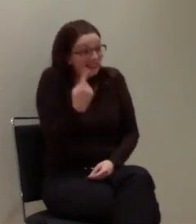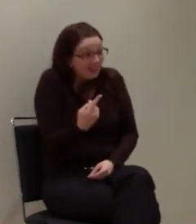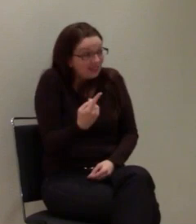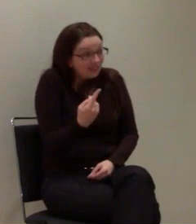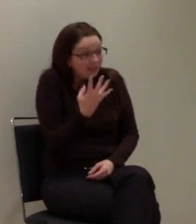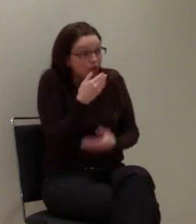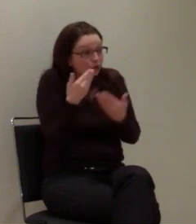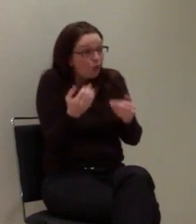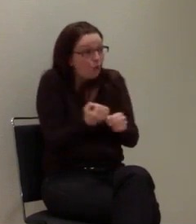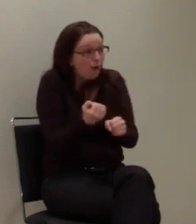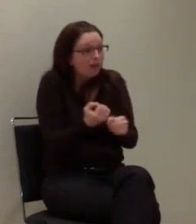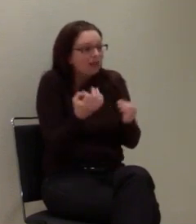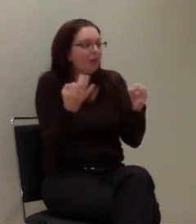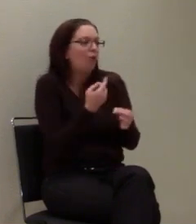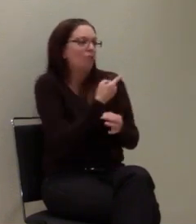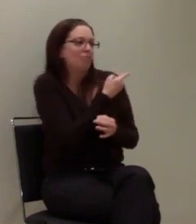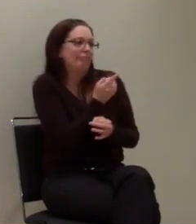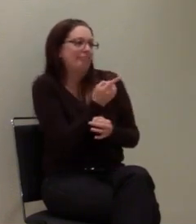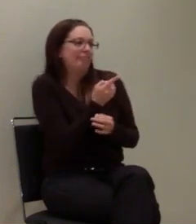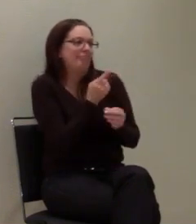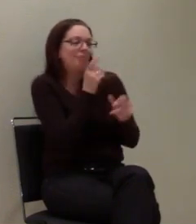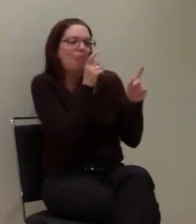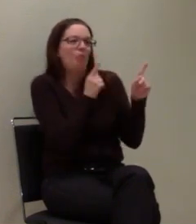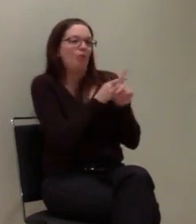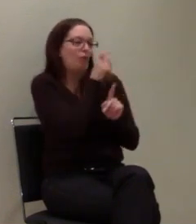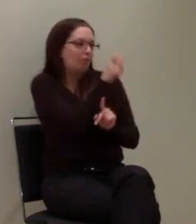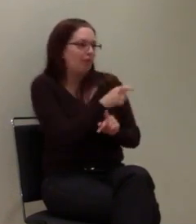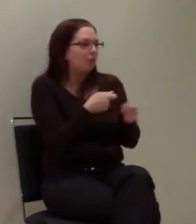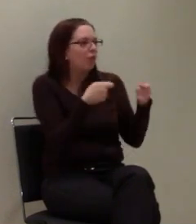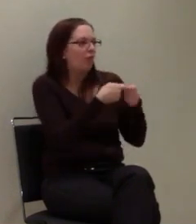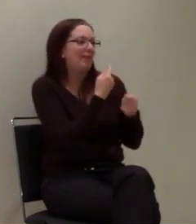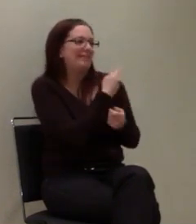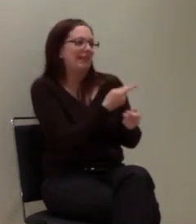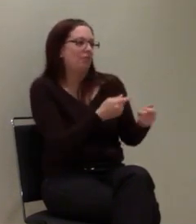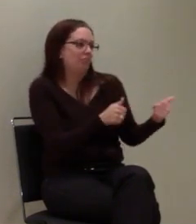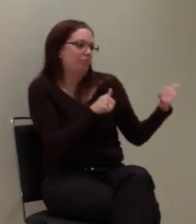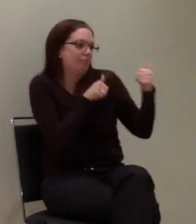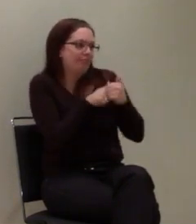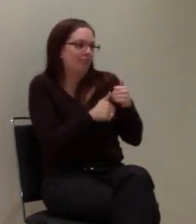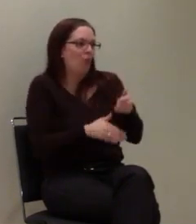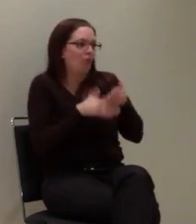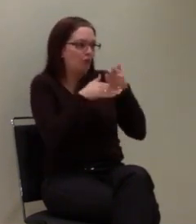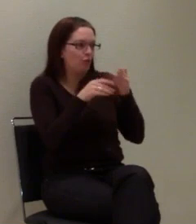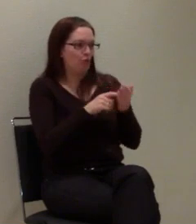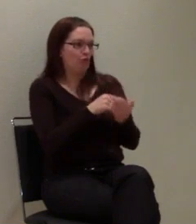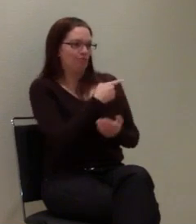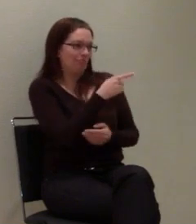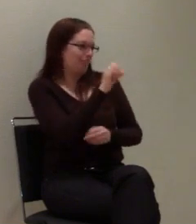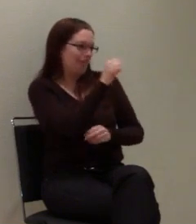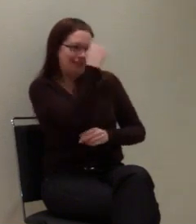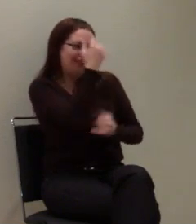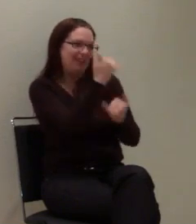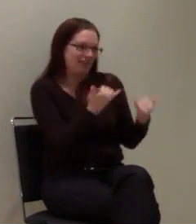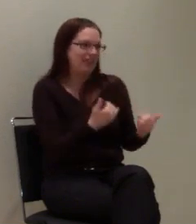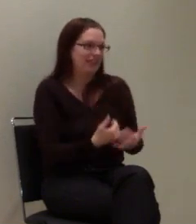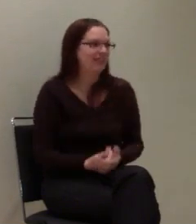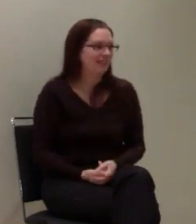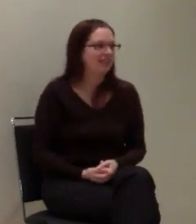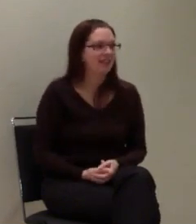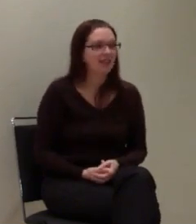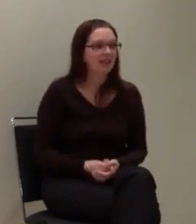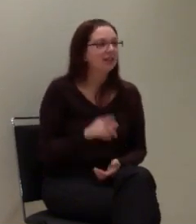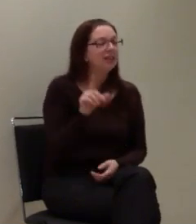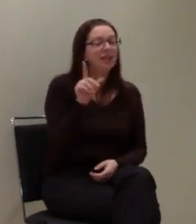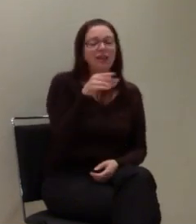Sprach- und Hörgeschädigten Verbänden dann auch angewiesen, weil die am besten wissen, wie es letztendlich aussieht. Das habe ich dem